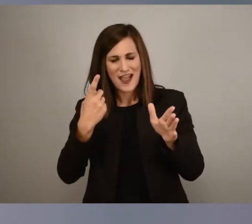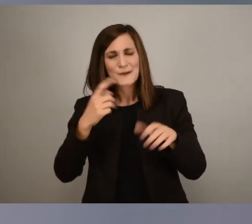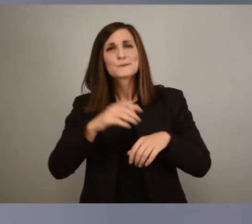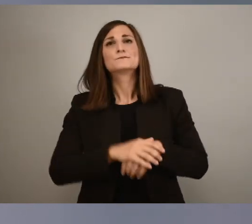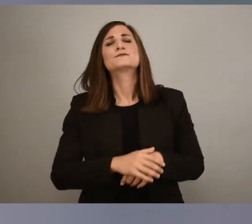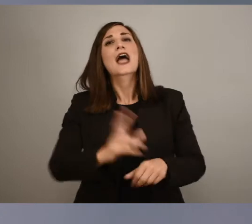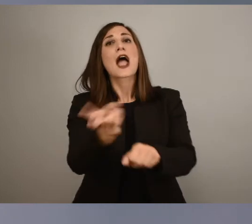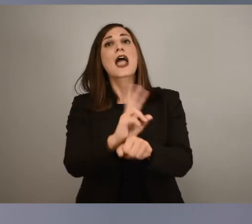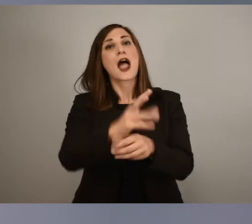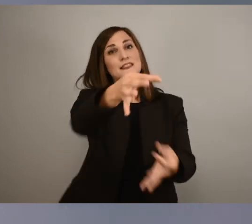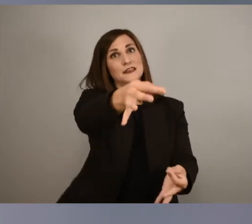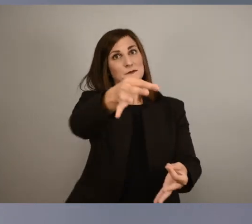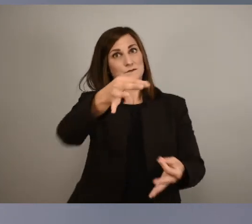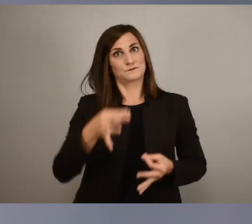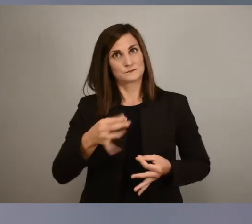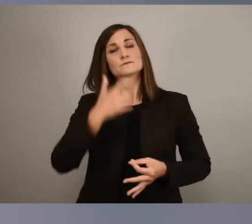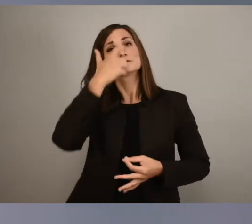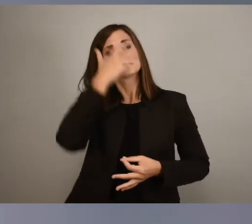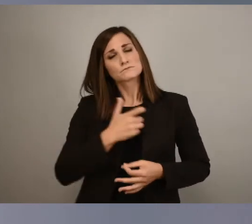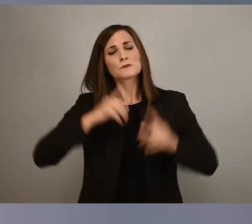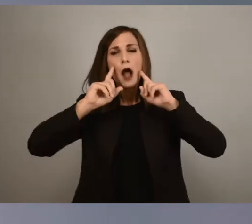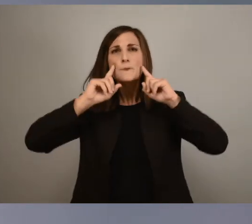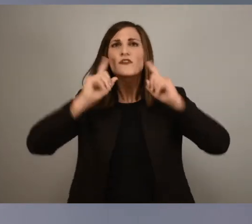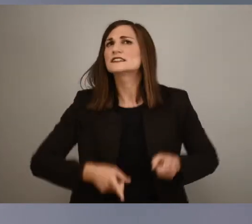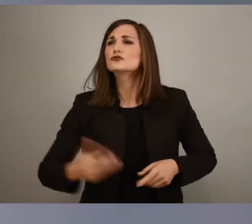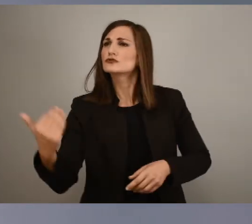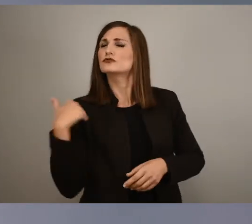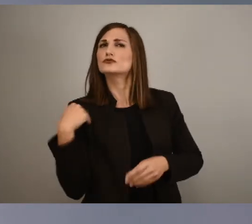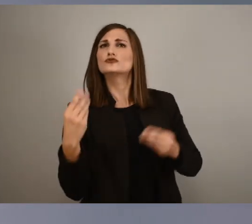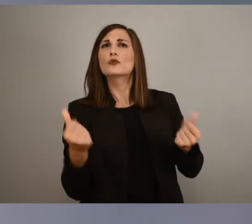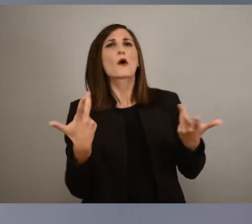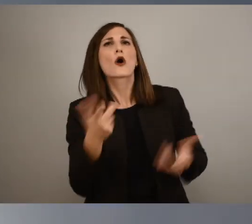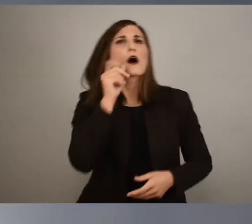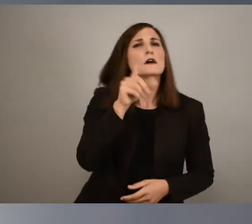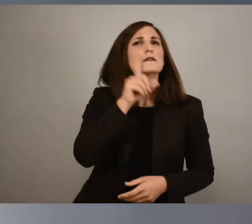μου δόθηκε ένα χαρτί στο οποίο μπορούσα να επιλέξω τον τρόπο με τον οποίο θέλω να με προσφωνούν.